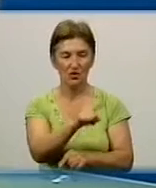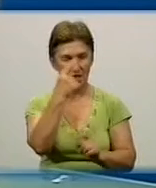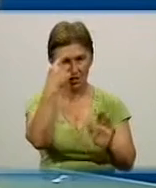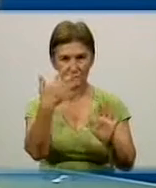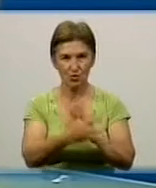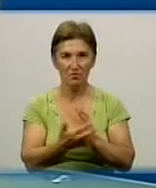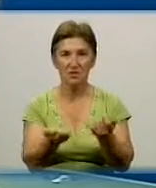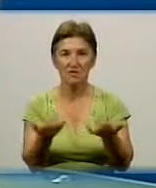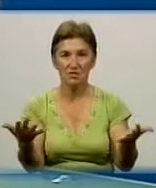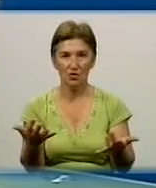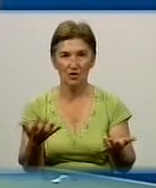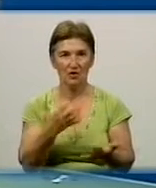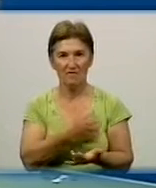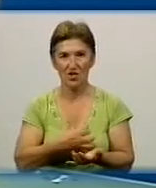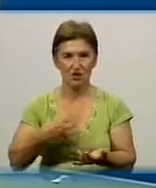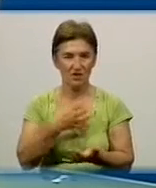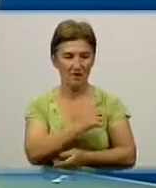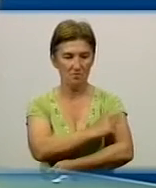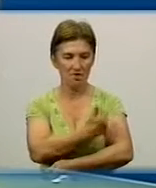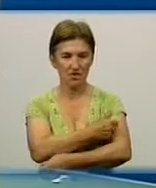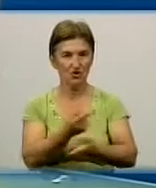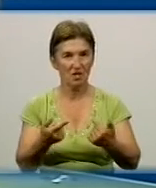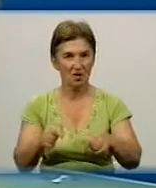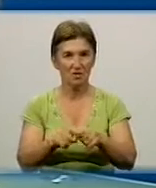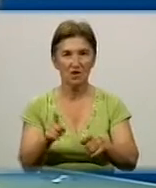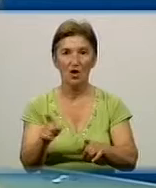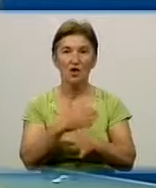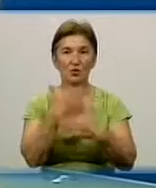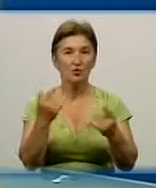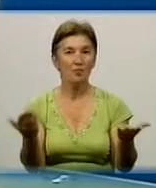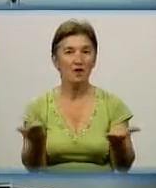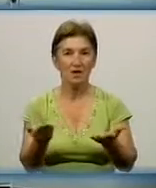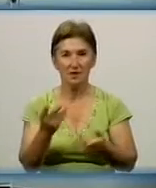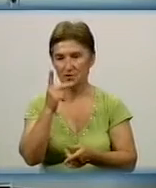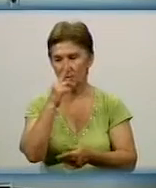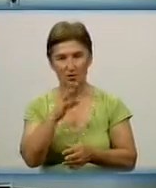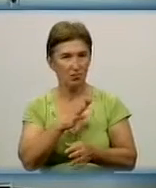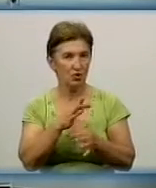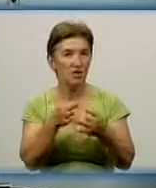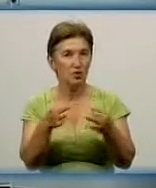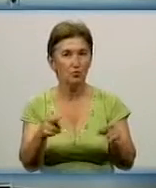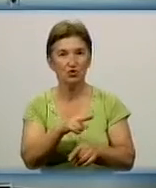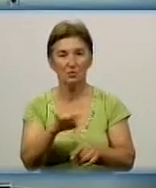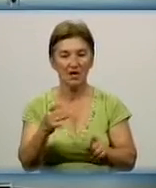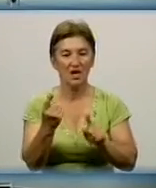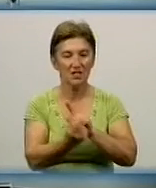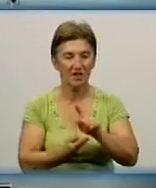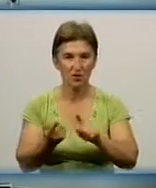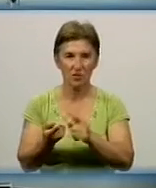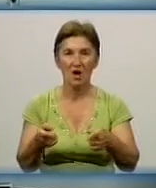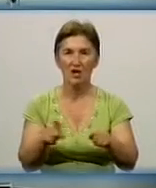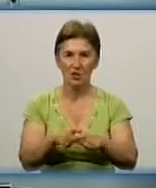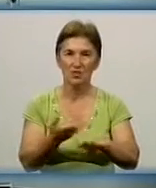наскільки важлива медична галузь, і вони не хочуть, щоб якісь помилки були допущені при реформуванні такої галузі,